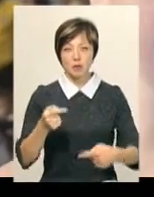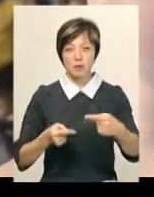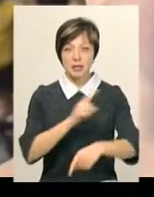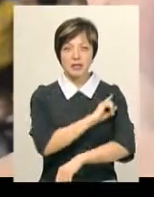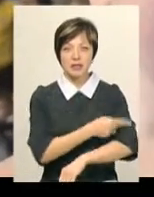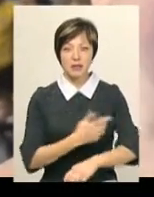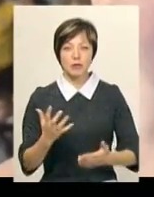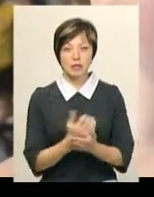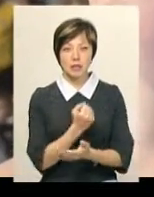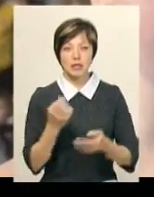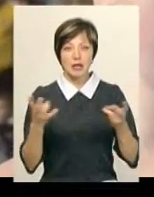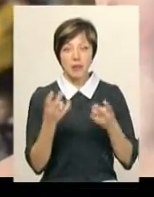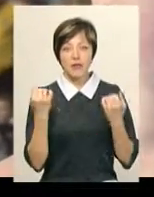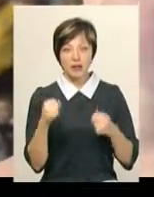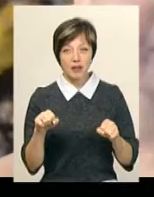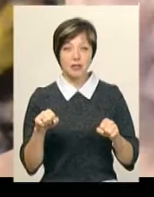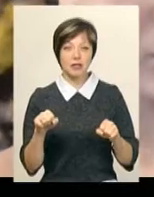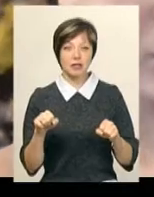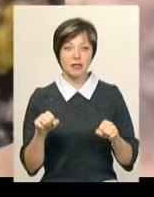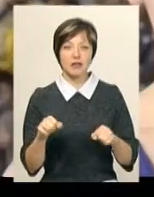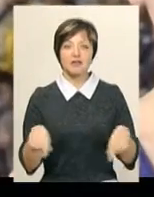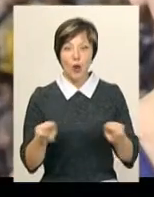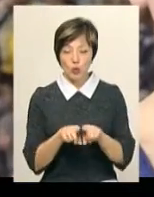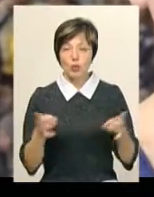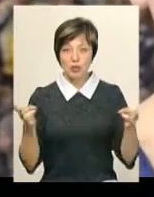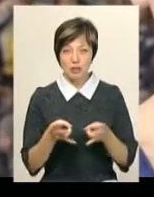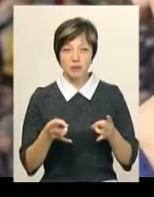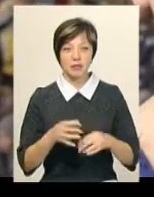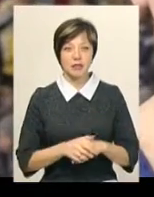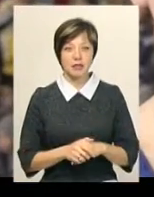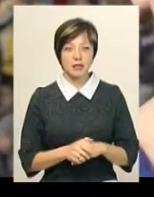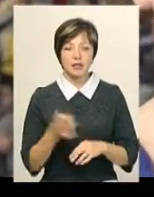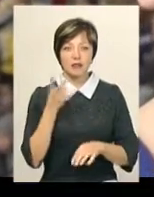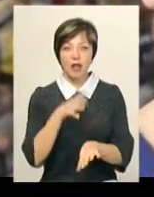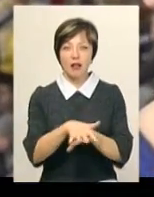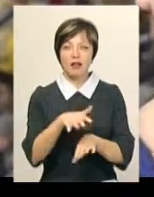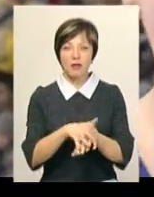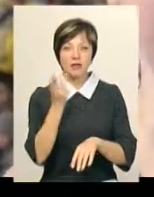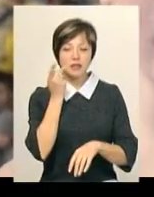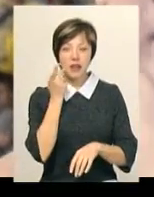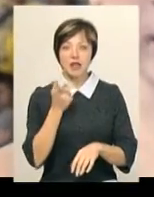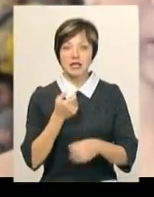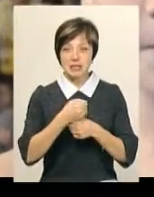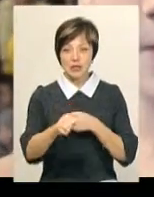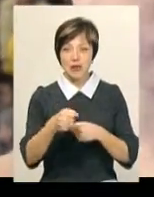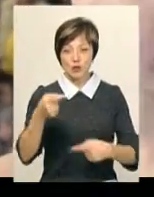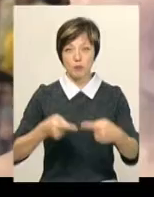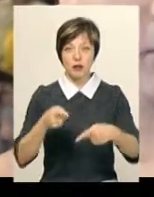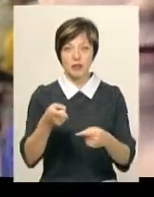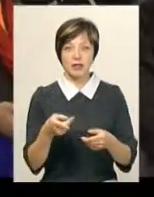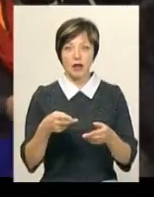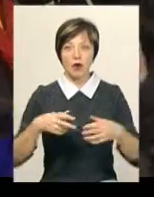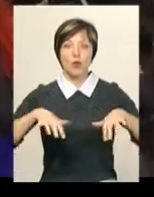сильний вийшов, треба виграюти його все одно. Треба всіх до атакувати і заставляти суперника, щоб він